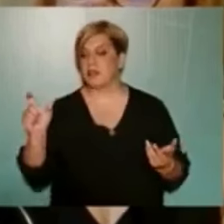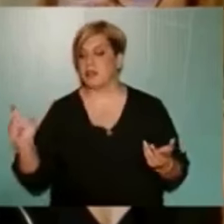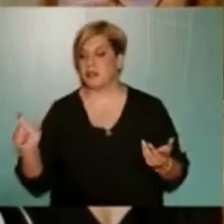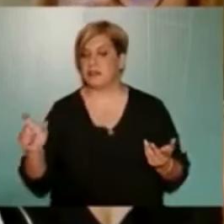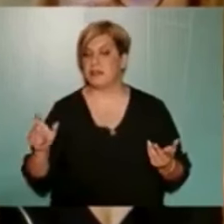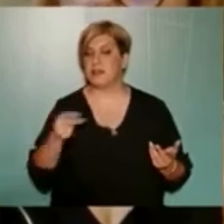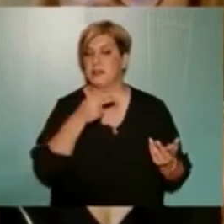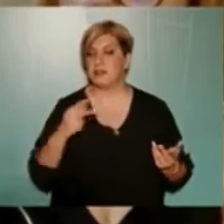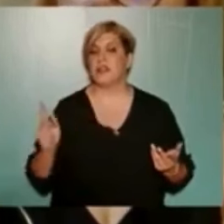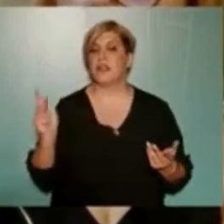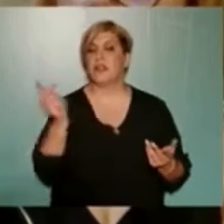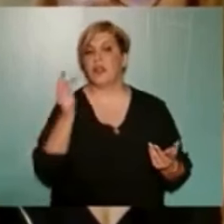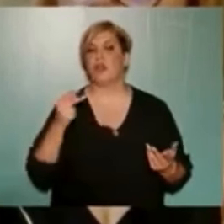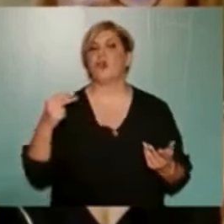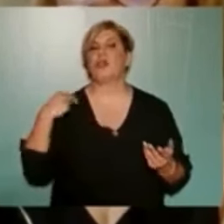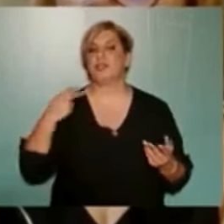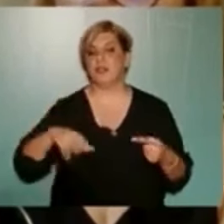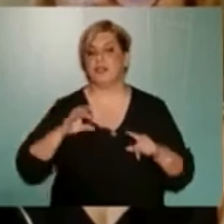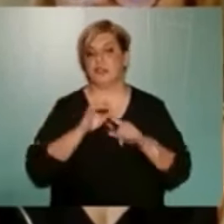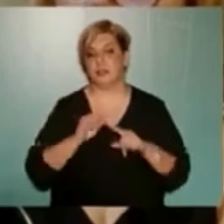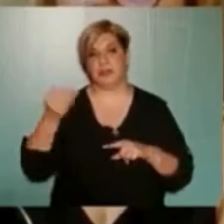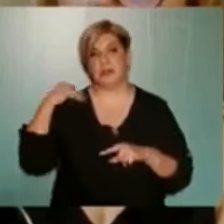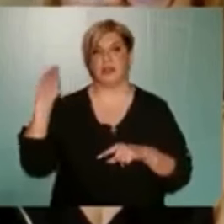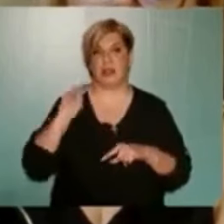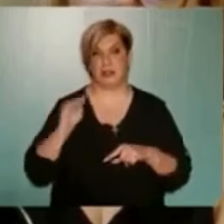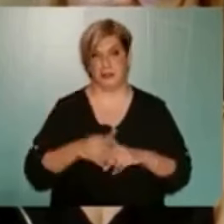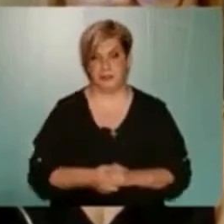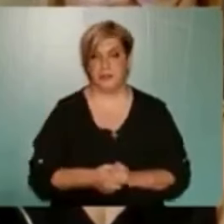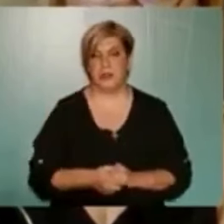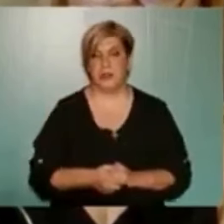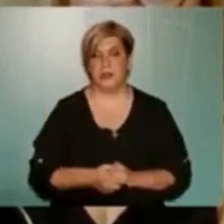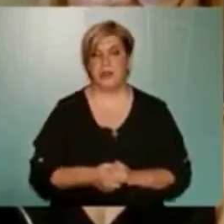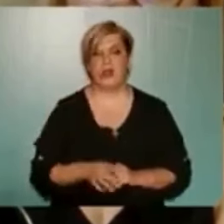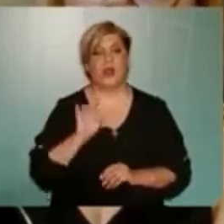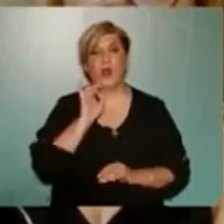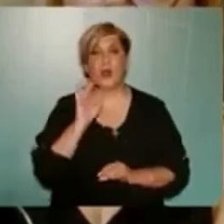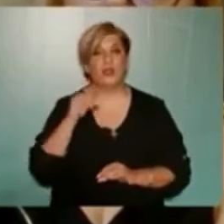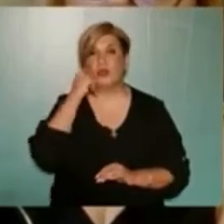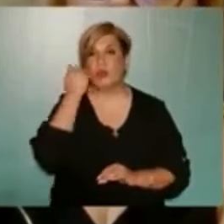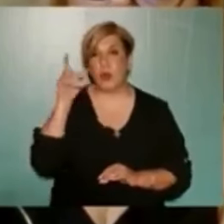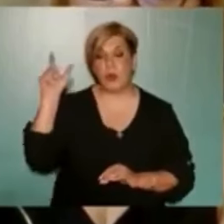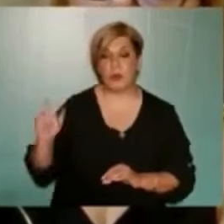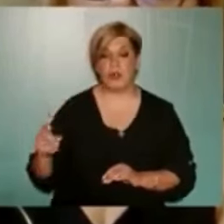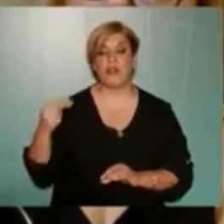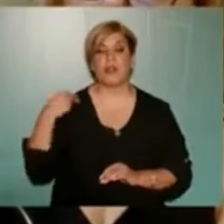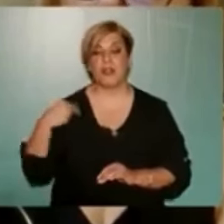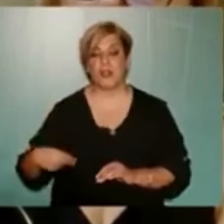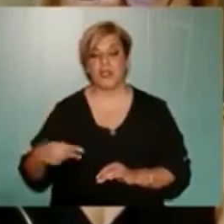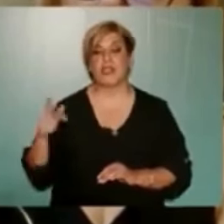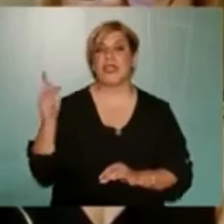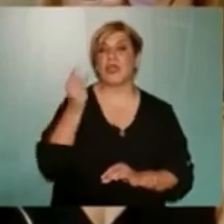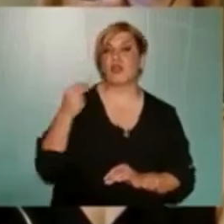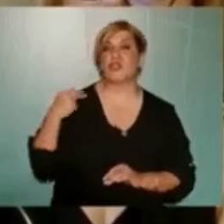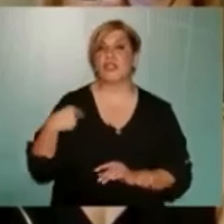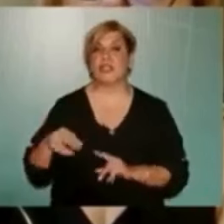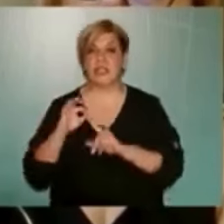όλοι και στο Κοινοτικό Συμβούλιο το οποίο έγινε την Τετάρτη. Που εκεί χωρίς ντροπή βρέθηκε ή Δημοτικός ή Κοινοτικός